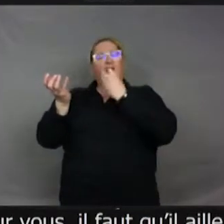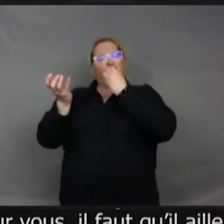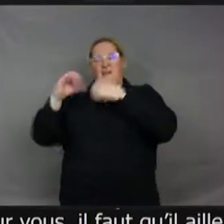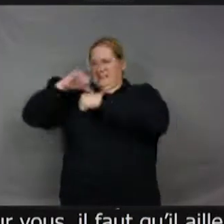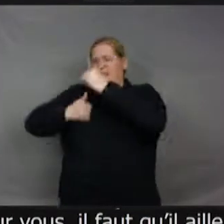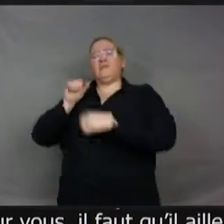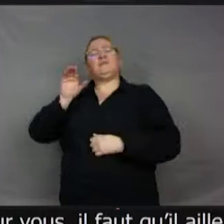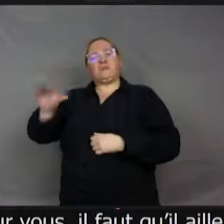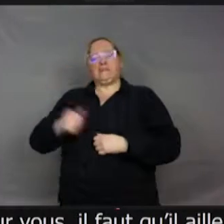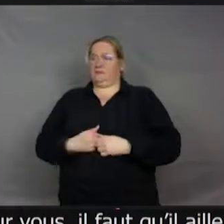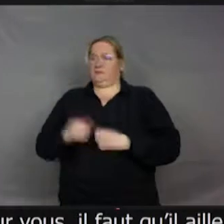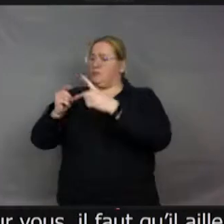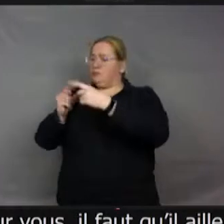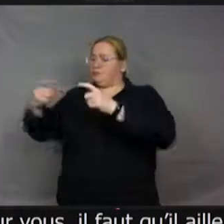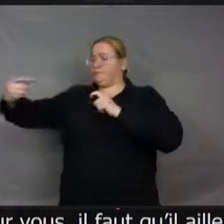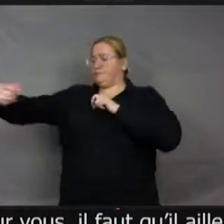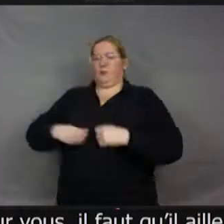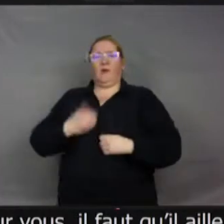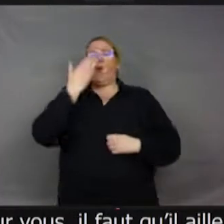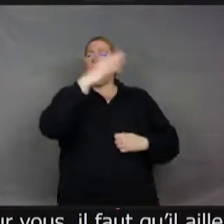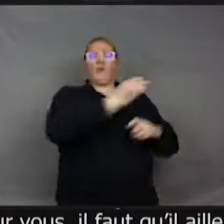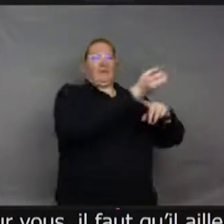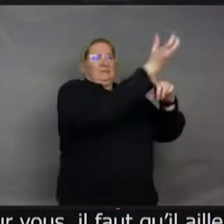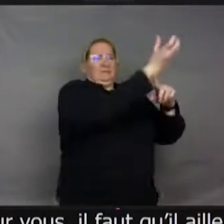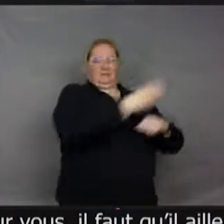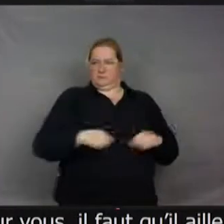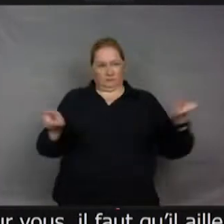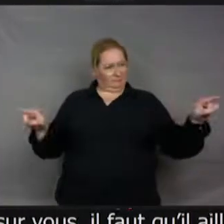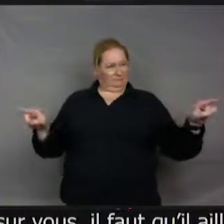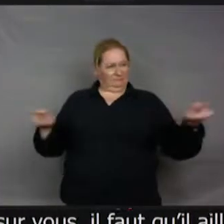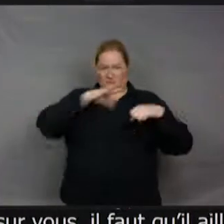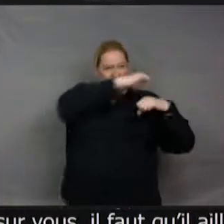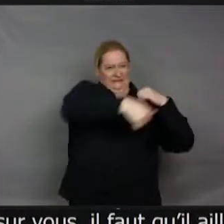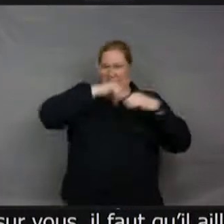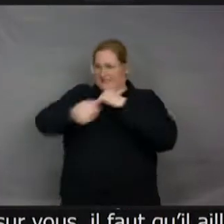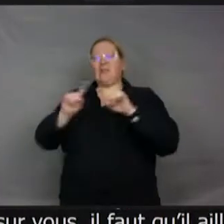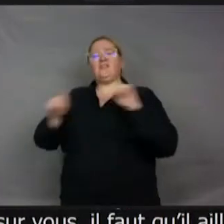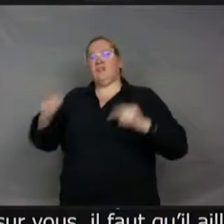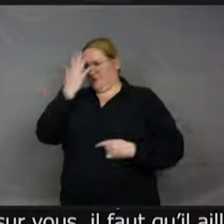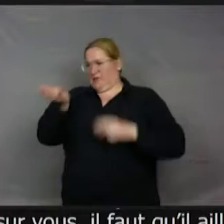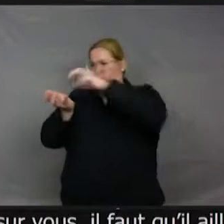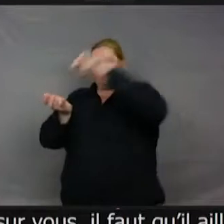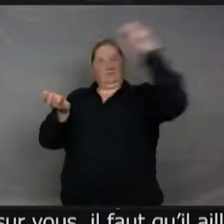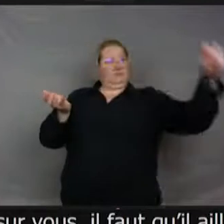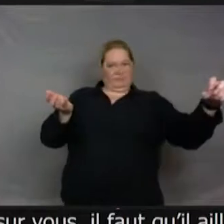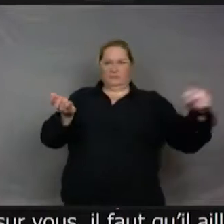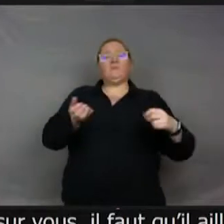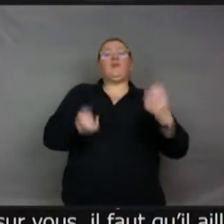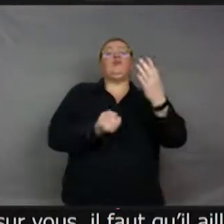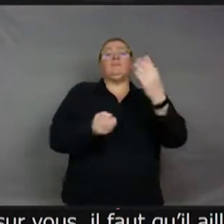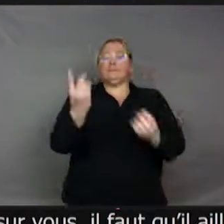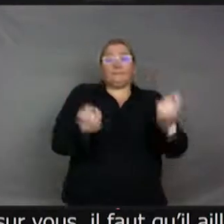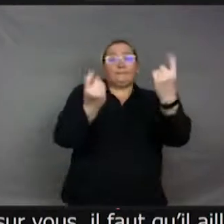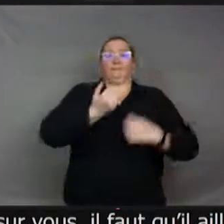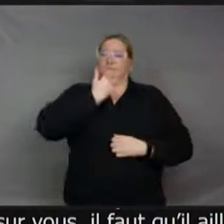marguerite, par exemple, parce qu'elles ne pas se reproduire ensemble. Du coup, il faut vraiment être super séduisant pour que l'insecte, quand il